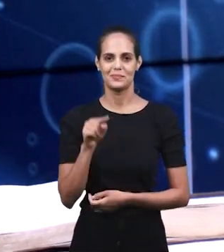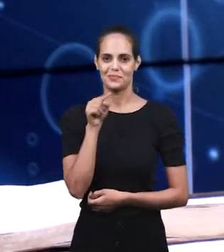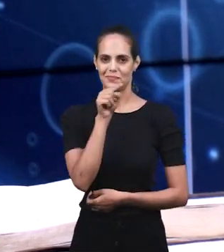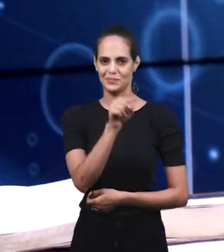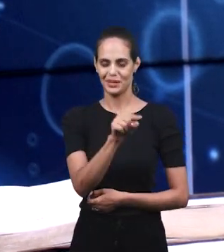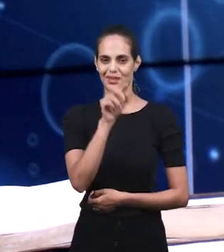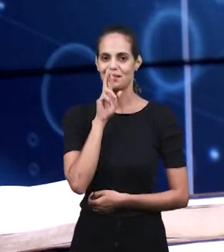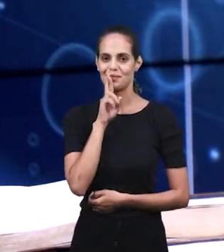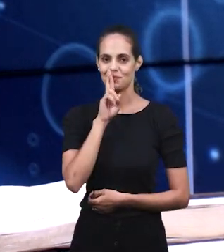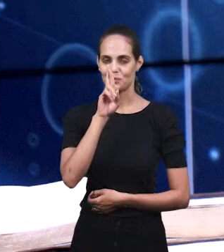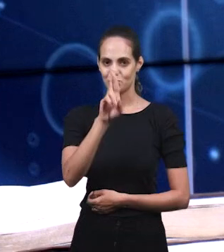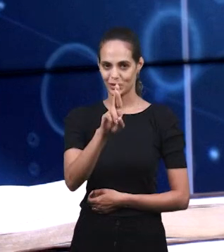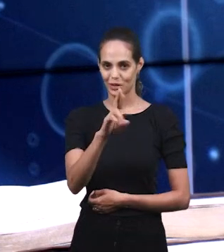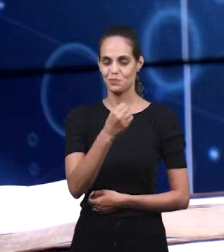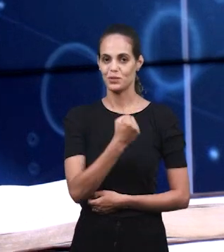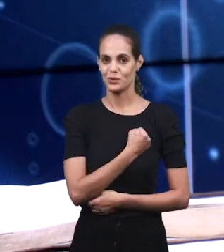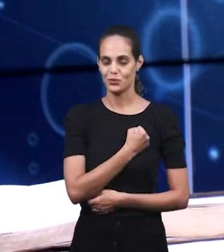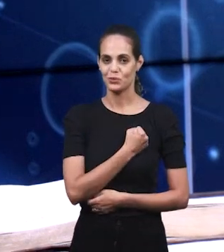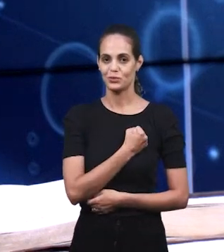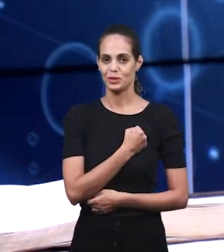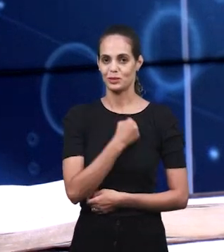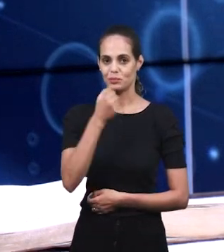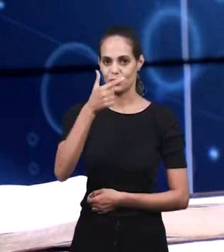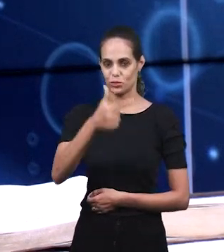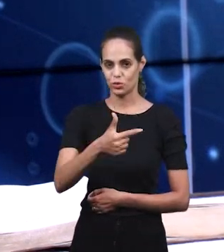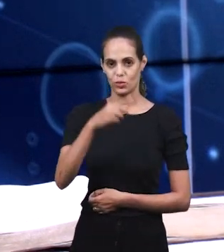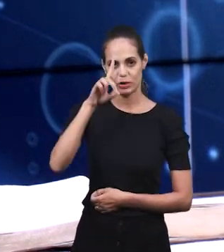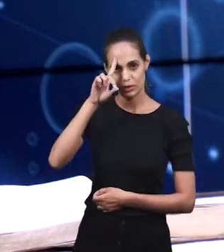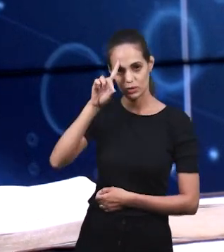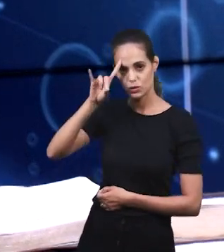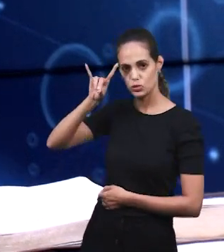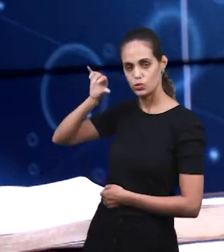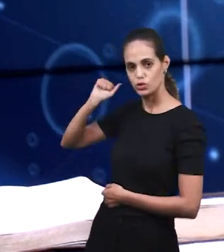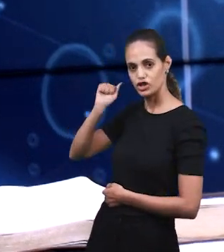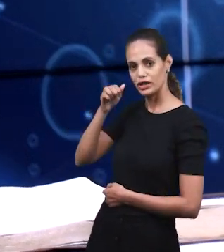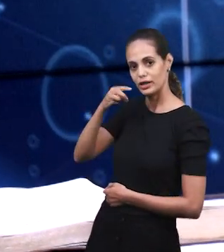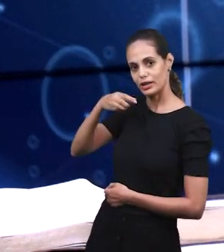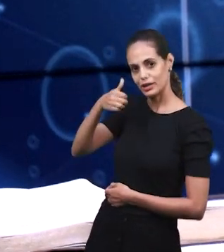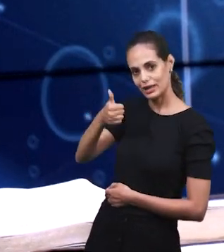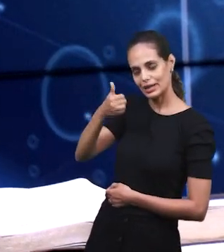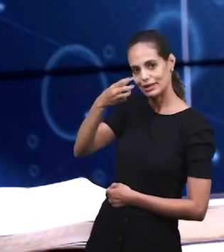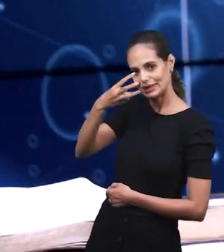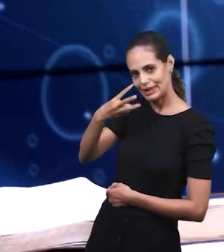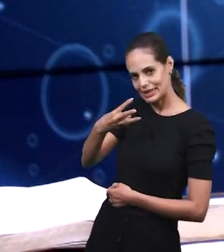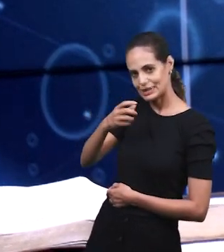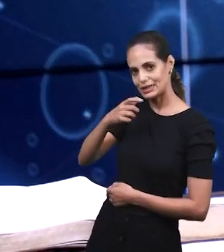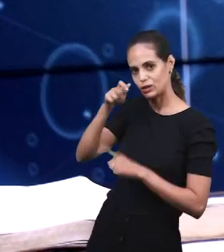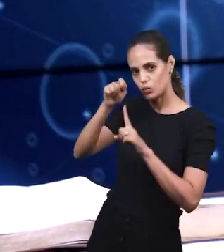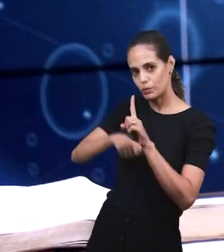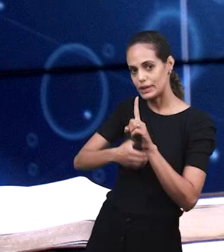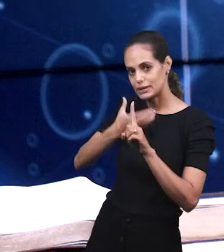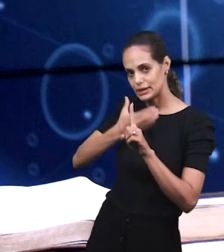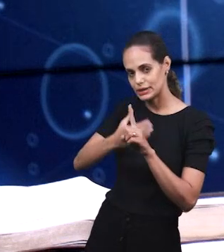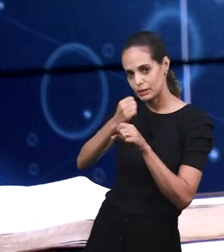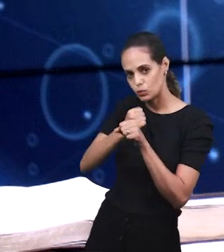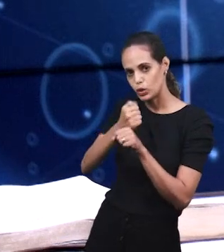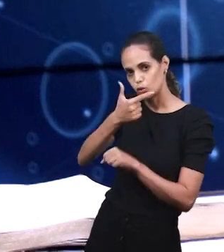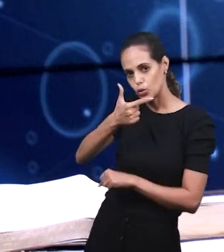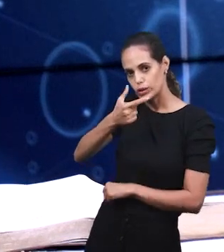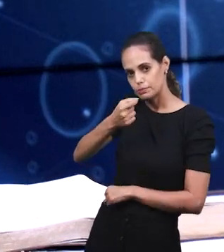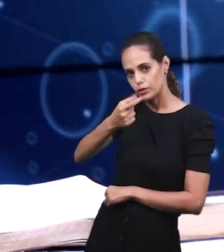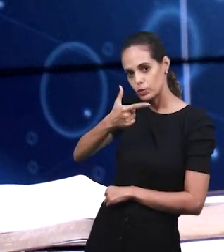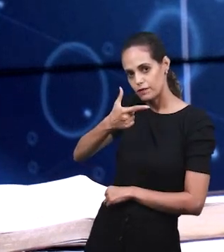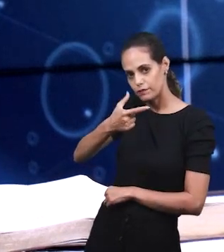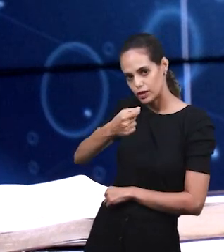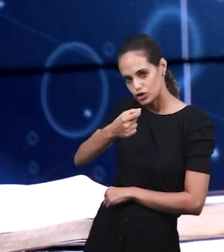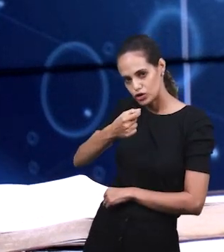из штата Санта-Катарина. Она ответит на второй вопрос воскресной библейской школы 13 декабря